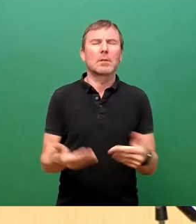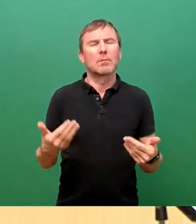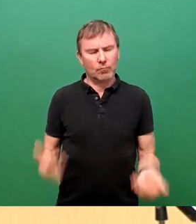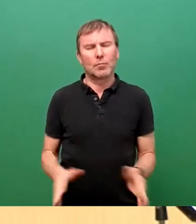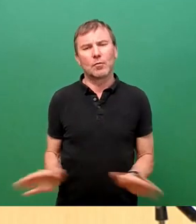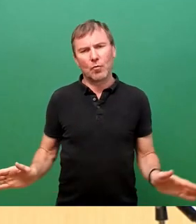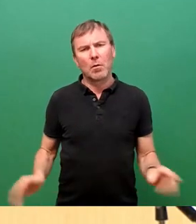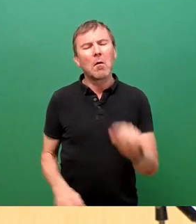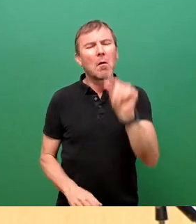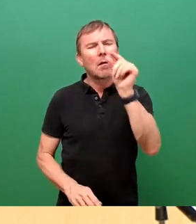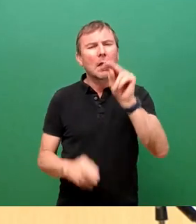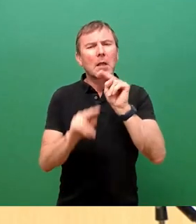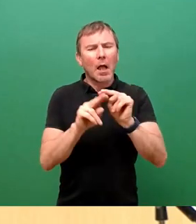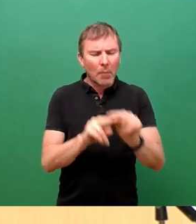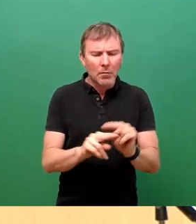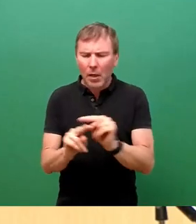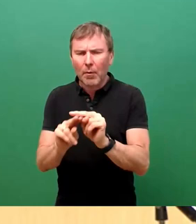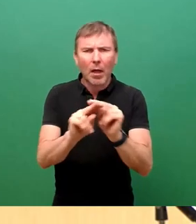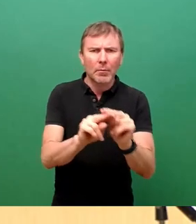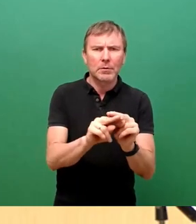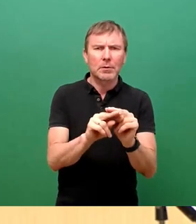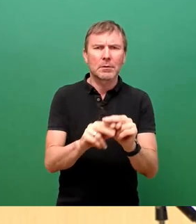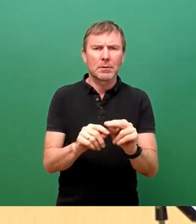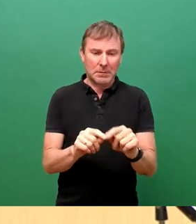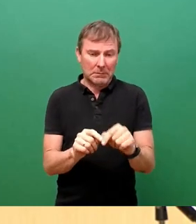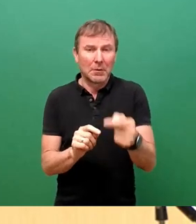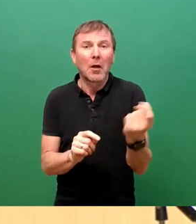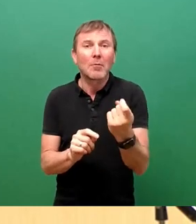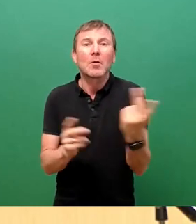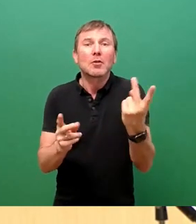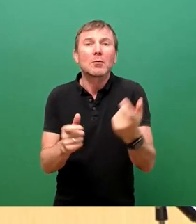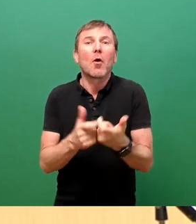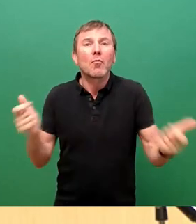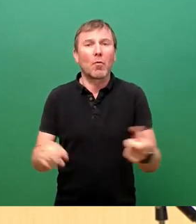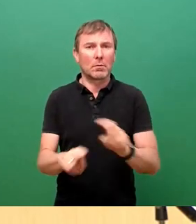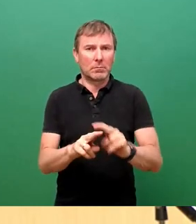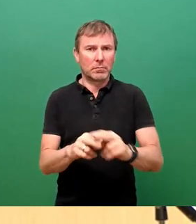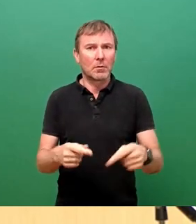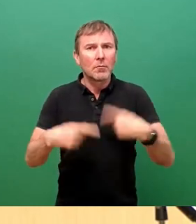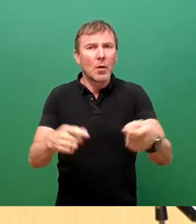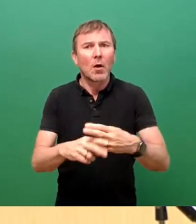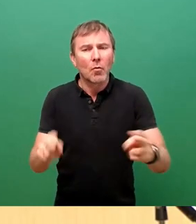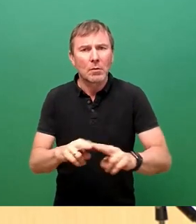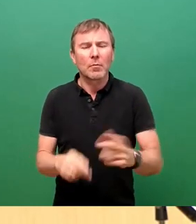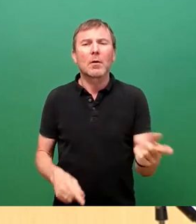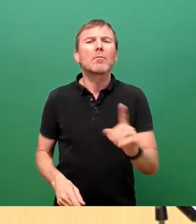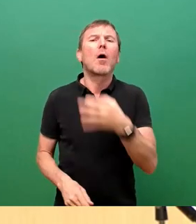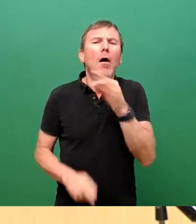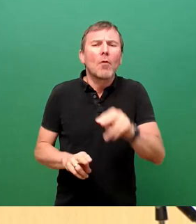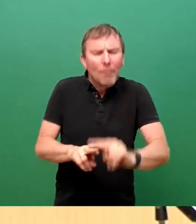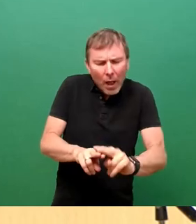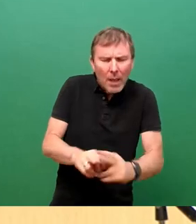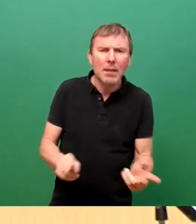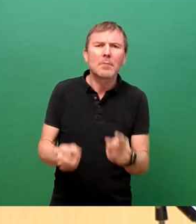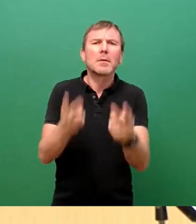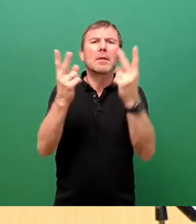Reparaturen angesichts des jeweils kurz bevorstehenden ganz großen Wurfs nur im Notfall angegangen wurden, damit zum Beispiel die wichtigen